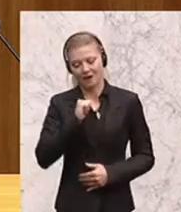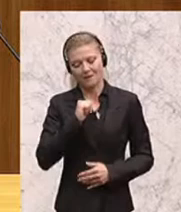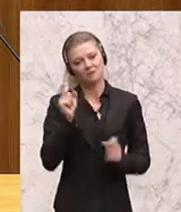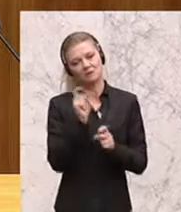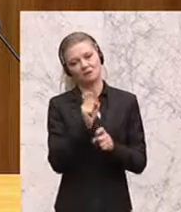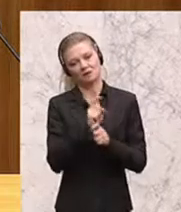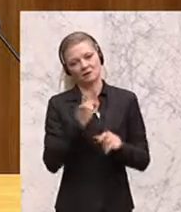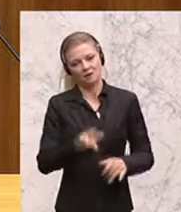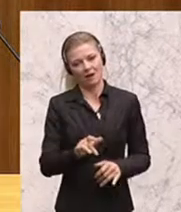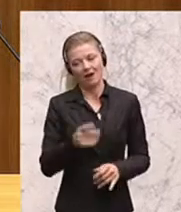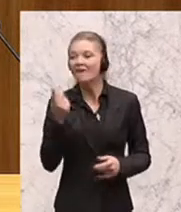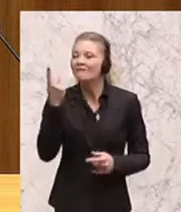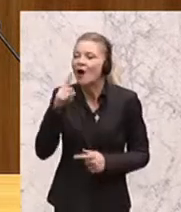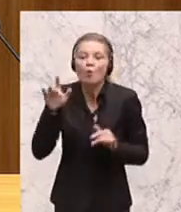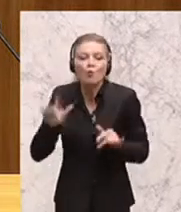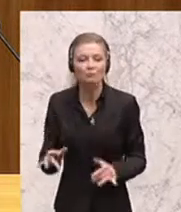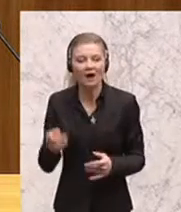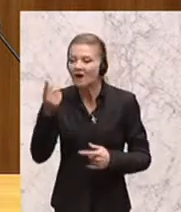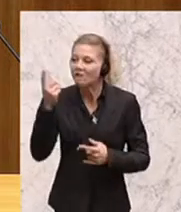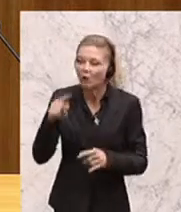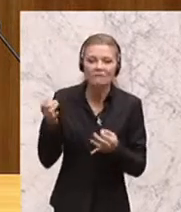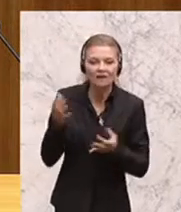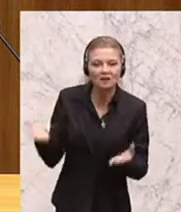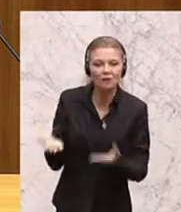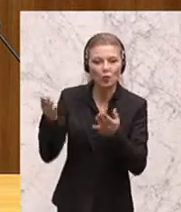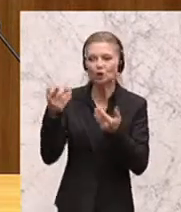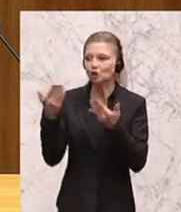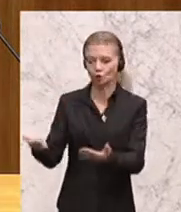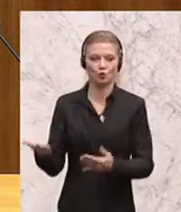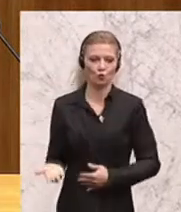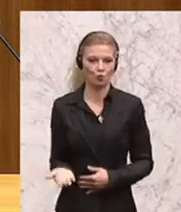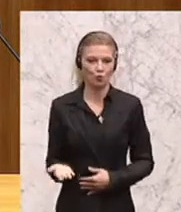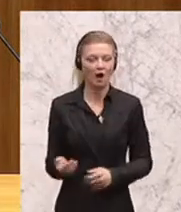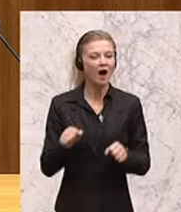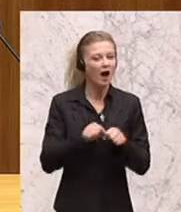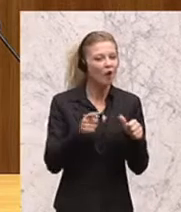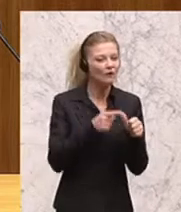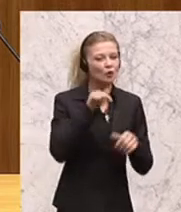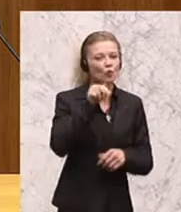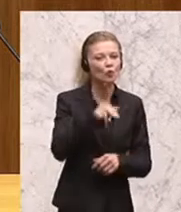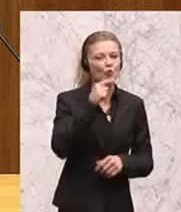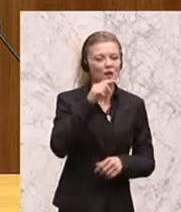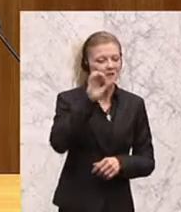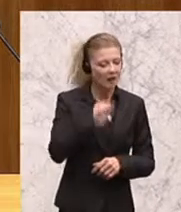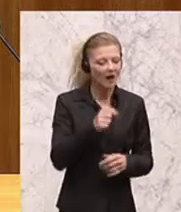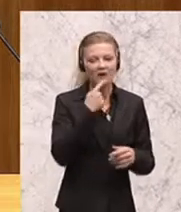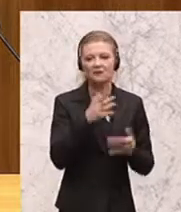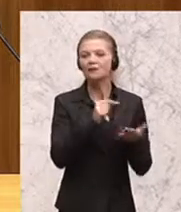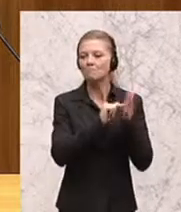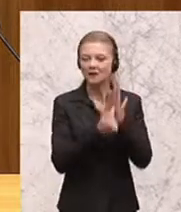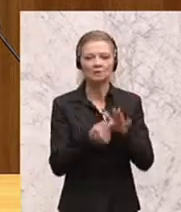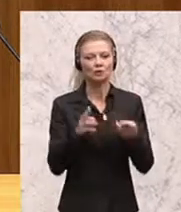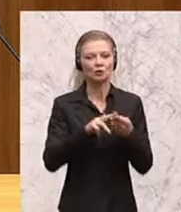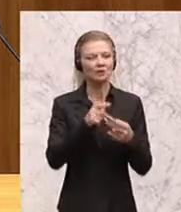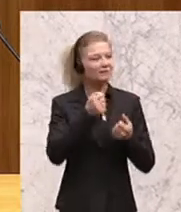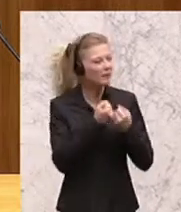versucht, vorhin mit einzelnen dieser Punkte anzuführen. Und wenn die USA sich heute hinstellen und sagen, wir sind die Repräsentanten der Demokratie, der Menschenrechte und